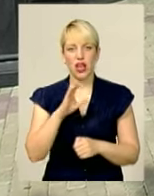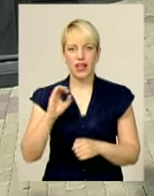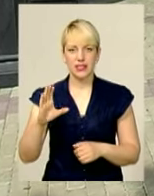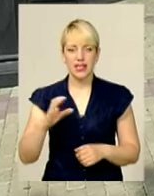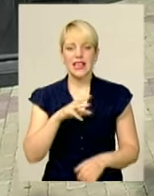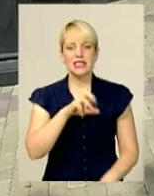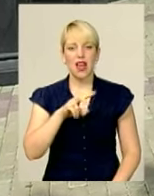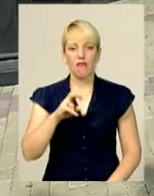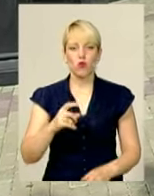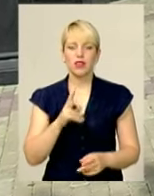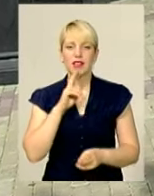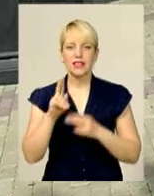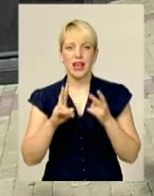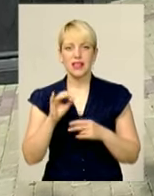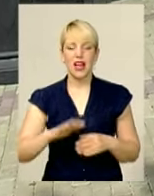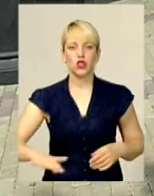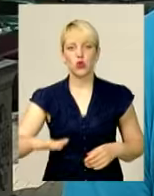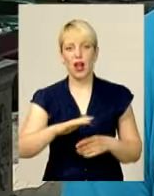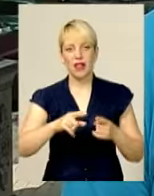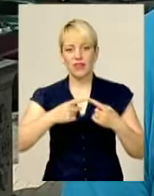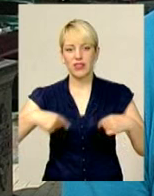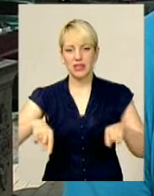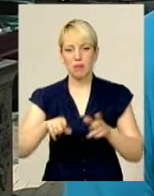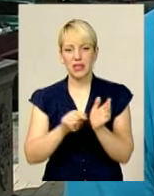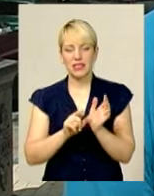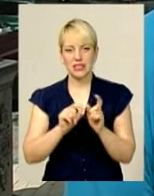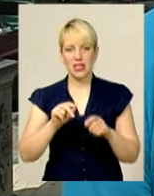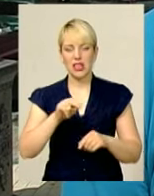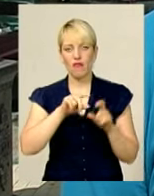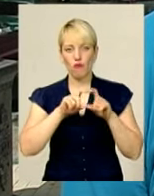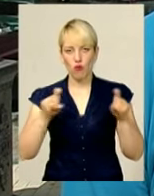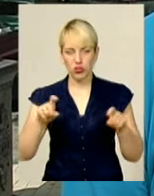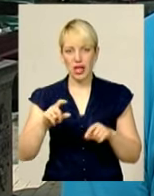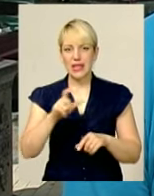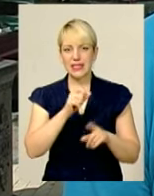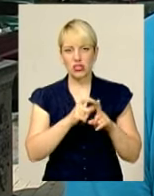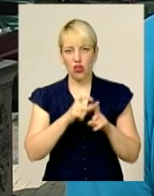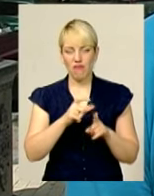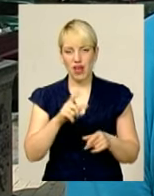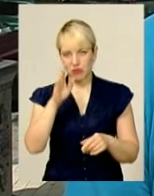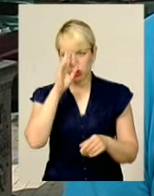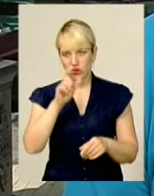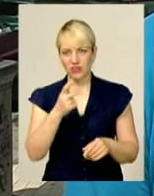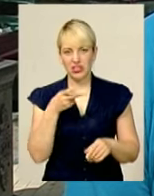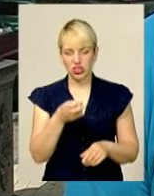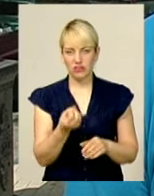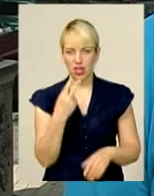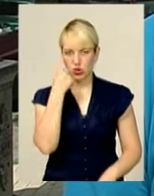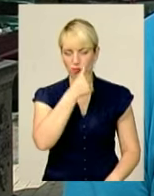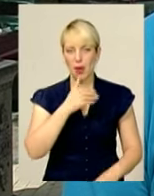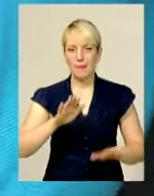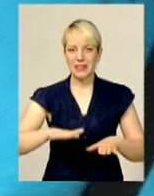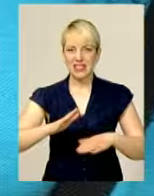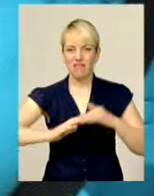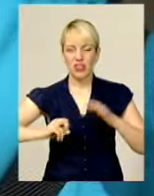Бурковський скаржиться на територіальне відділення пенсійного фонду. За словами чоловіка, у 2012 році місцеві фахівці